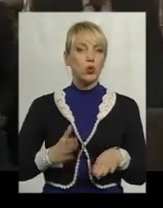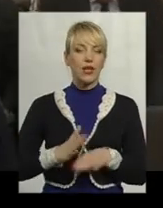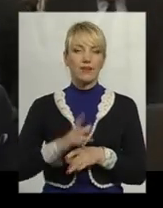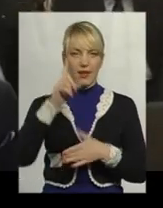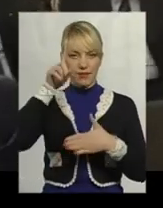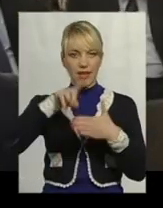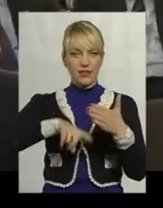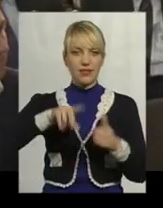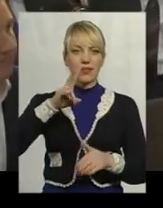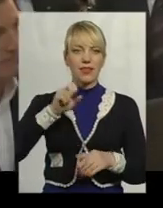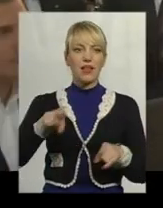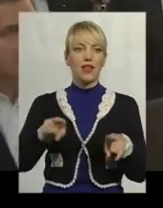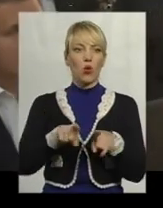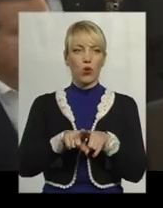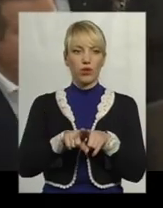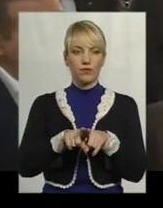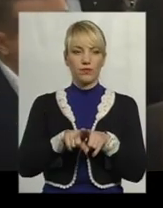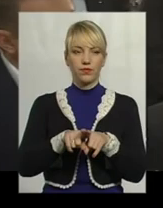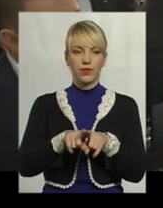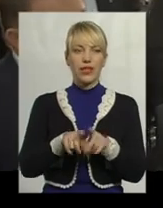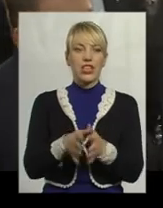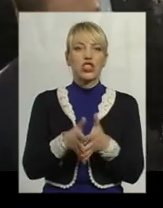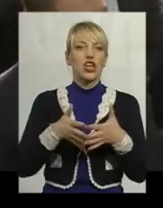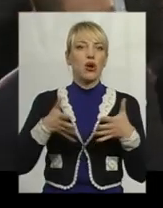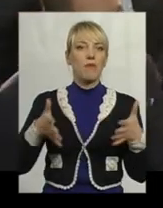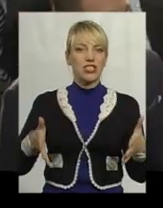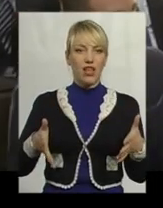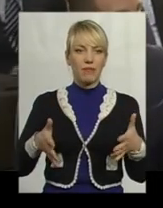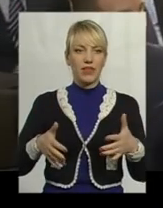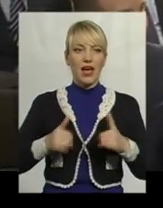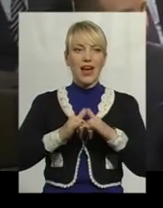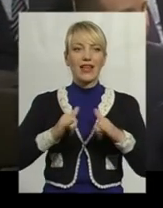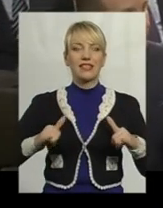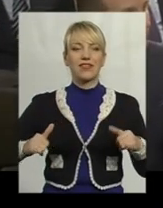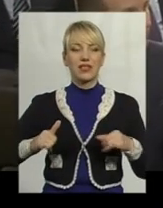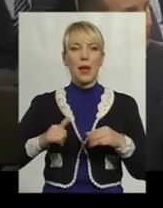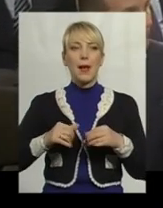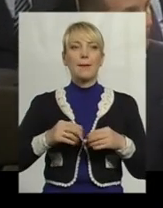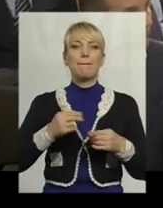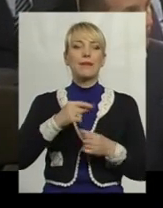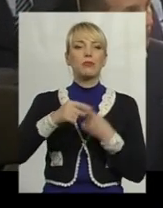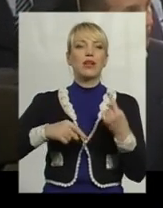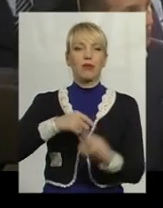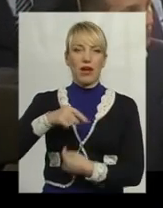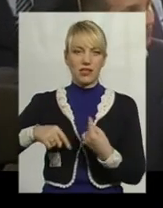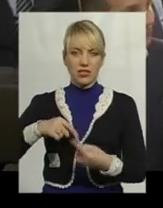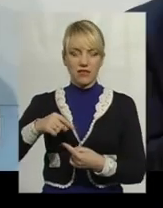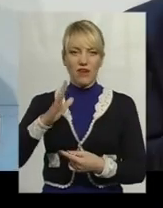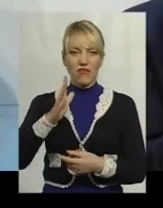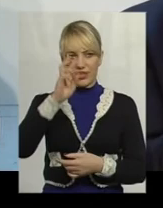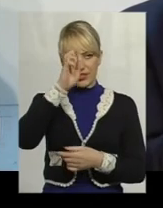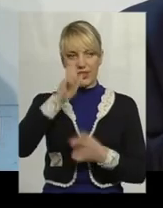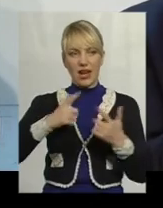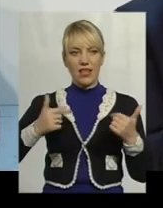на таке широкомасштабне розвитие предприємства в країні.